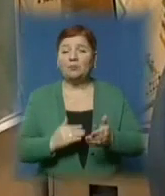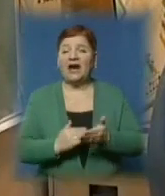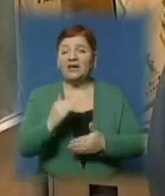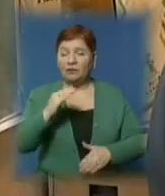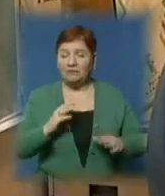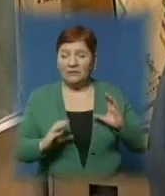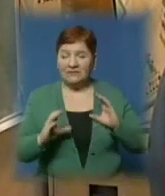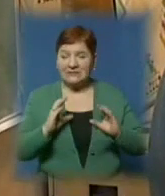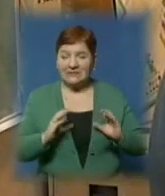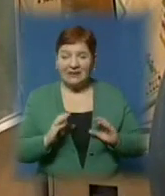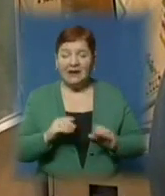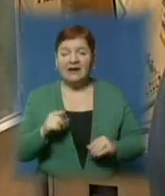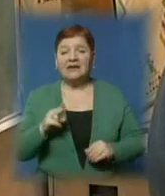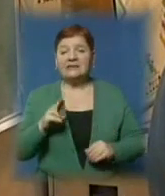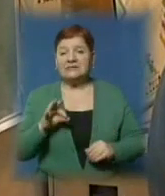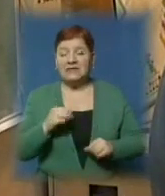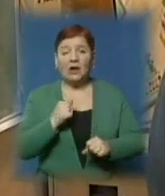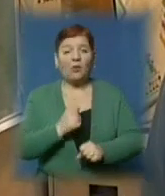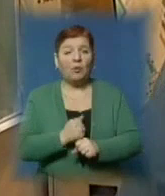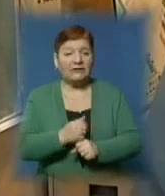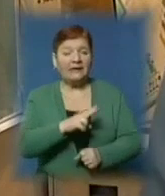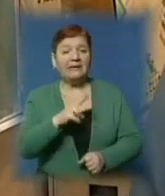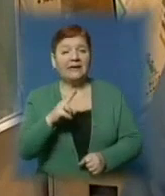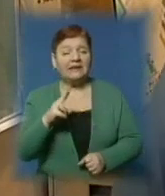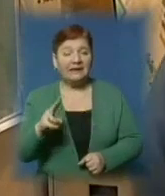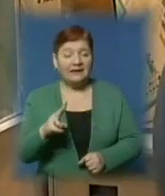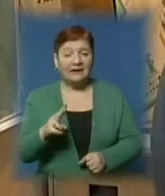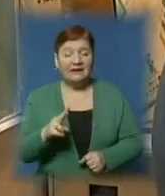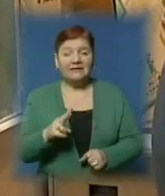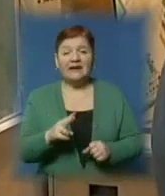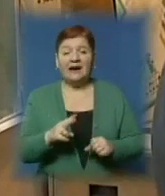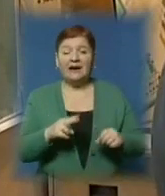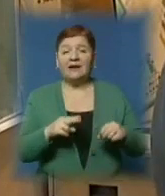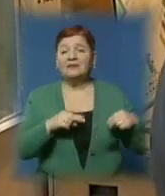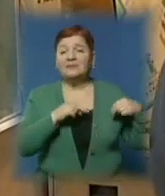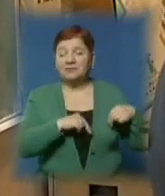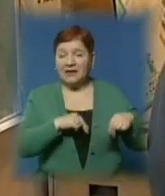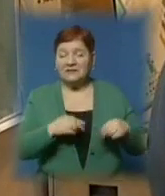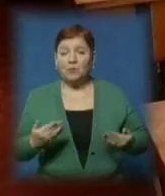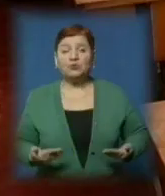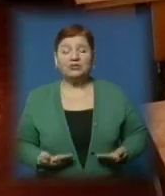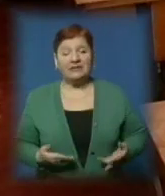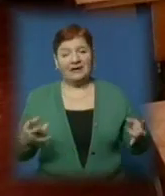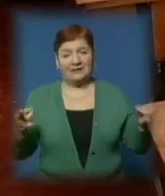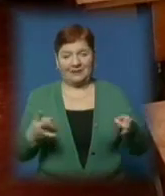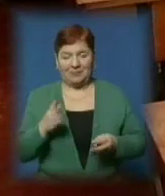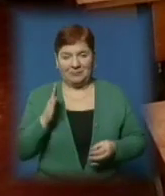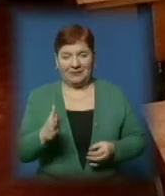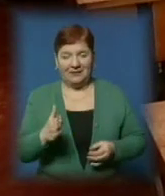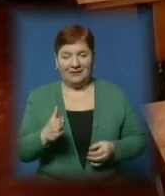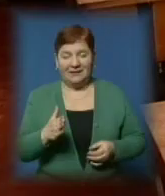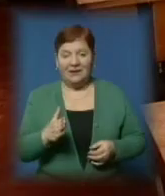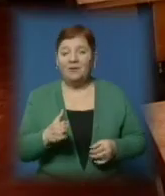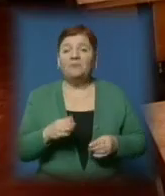захлади, все рівно ці навички роботи, які вони мали на уроках праці, їм по житті це завжди згодиться. Проблема уроків